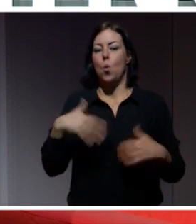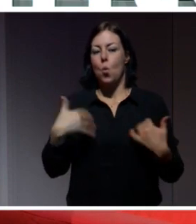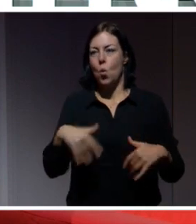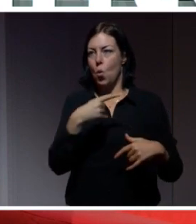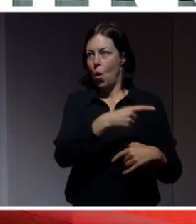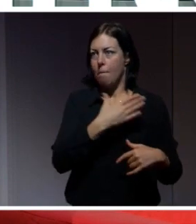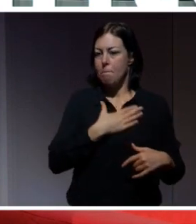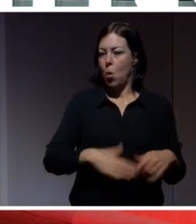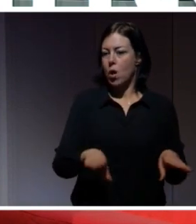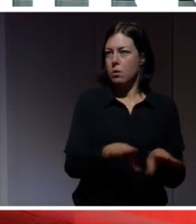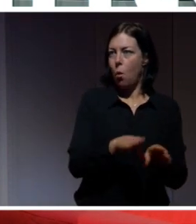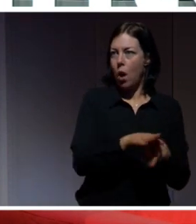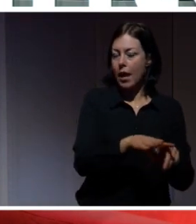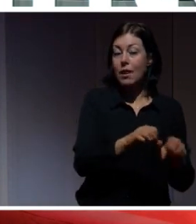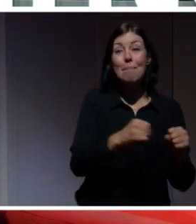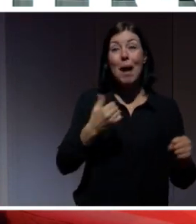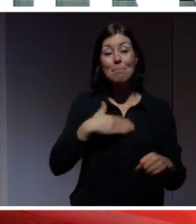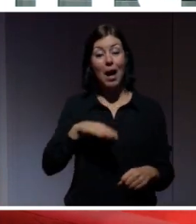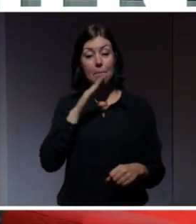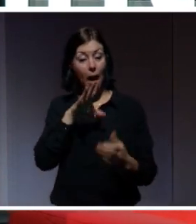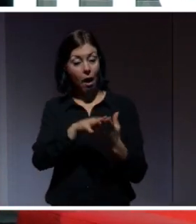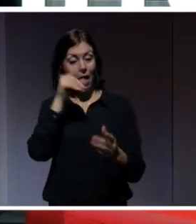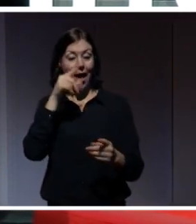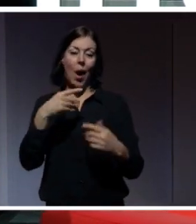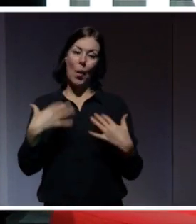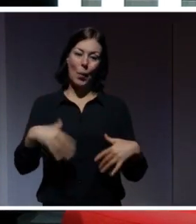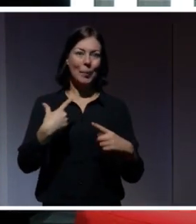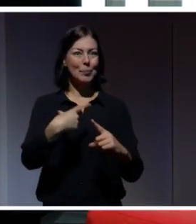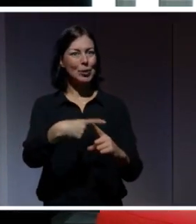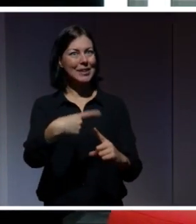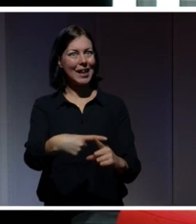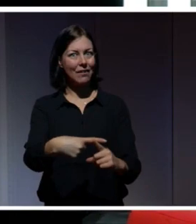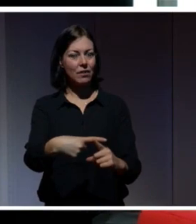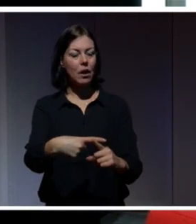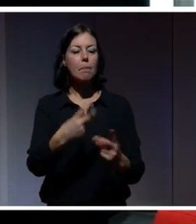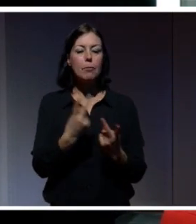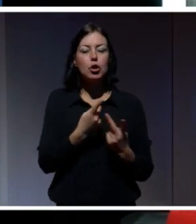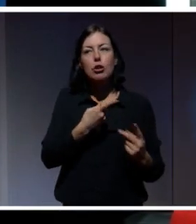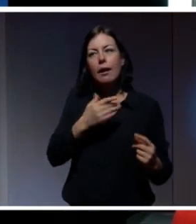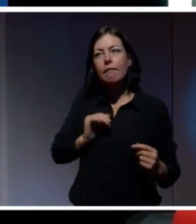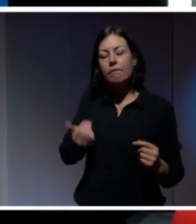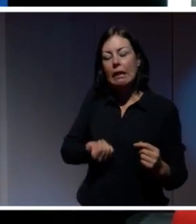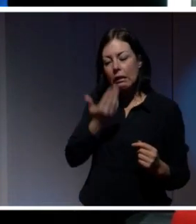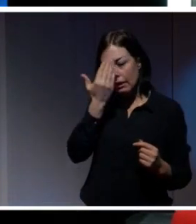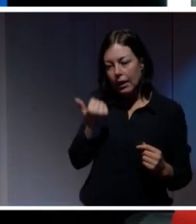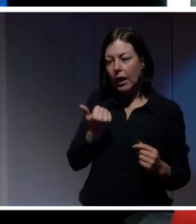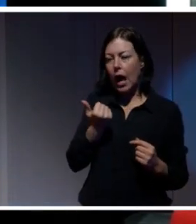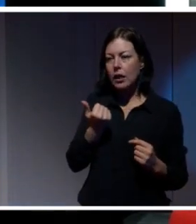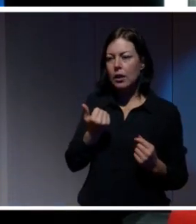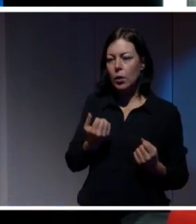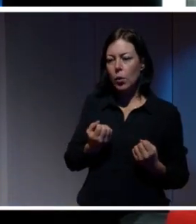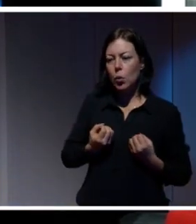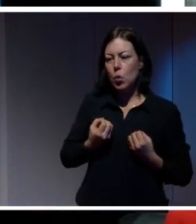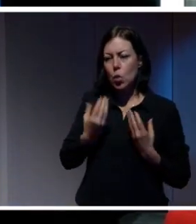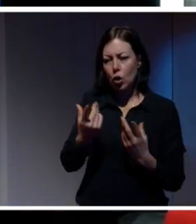tjejen men hennes mamma tolkade det som någonting positivt vilket gjorde att hon kunde yttra någonting som i en publik var väldigt